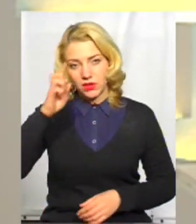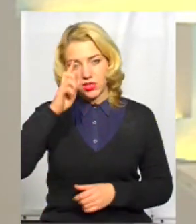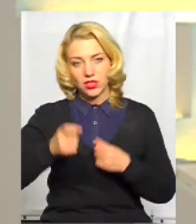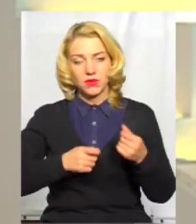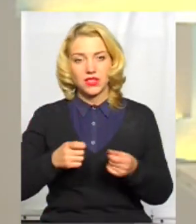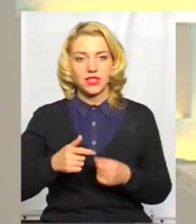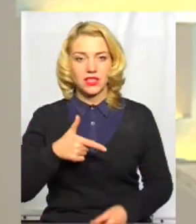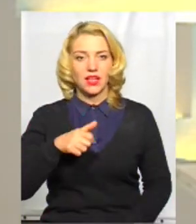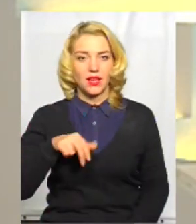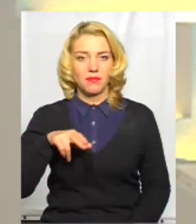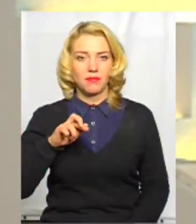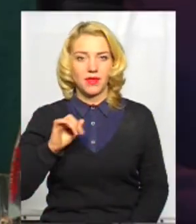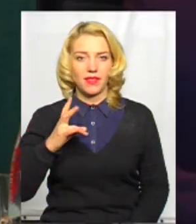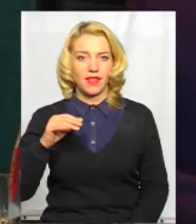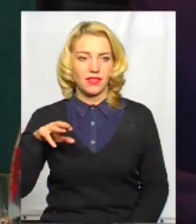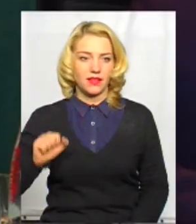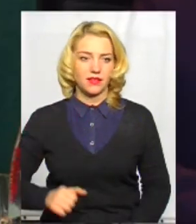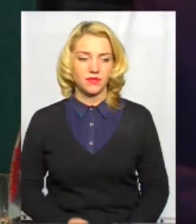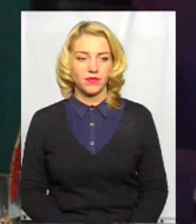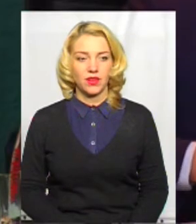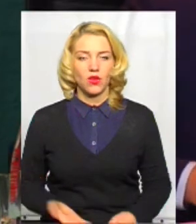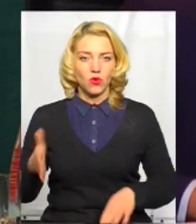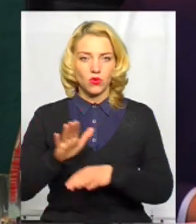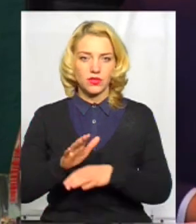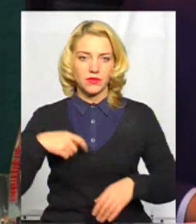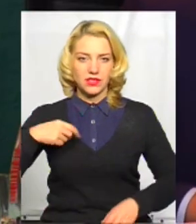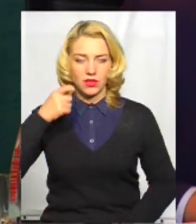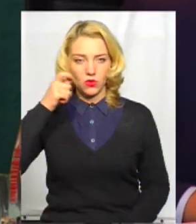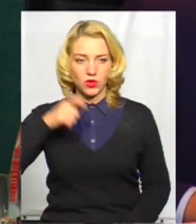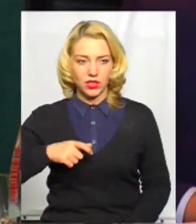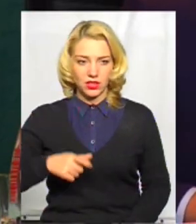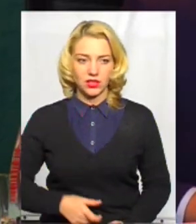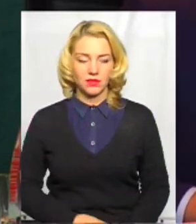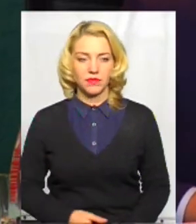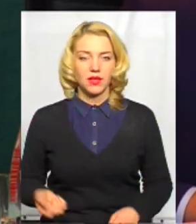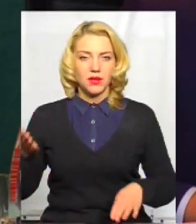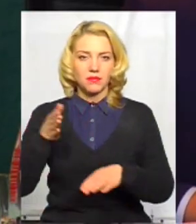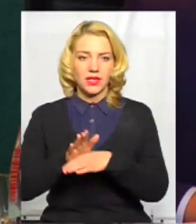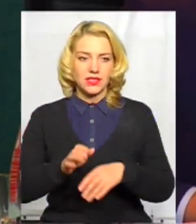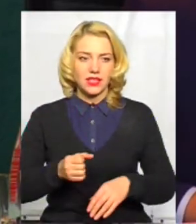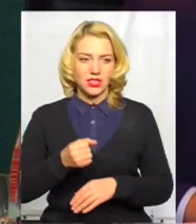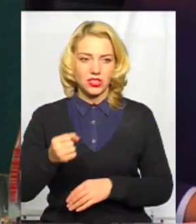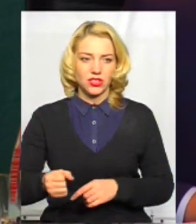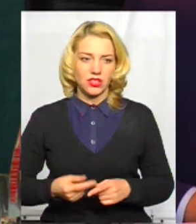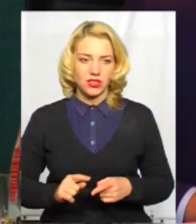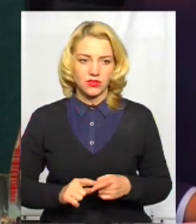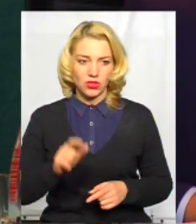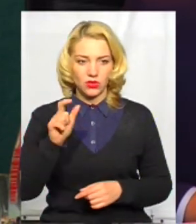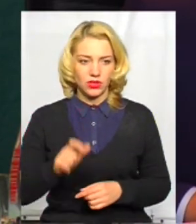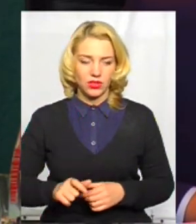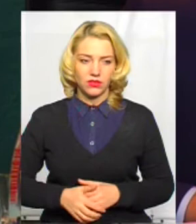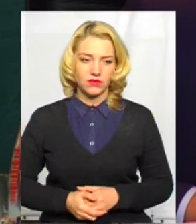адміністрації Дмитра Габінета. Указ президента України призначити Габінета Дмитра Анатольовича головою